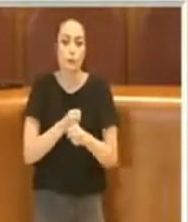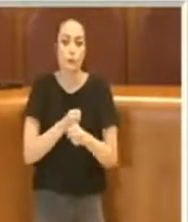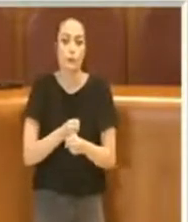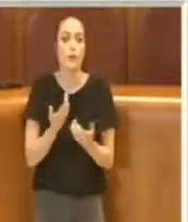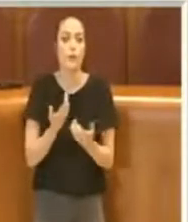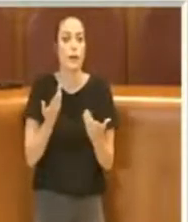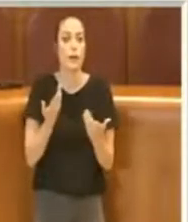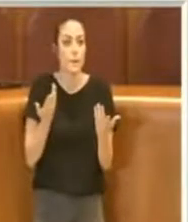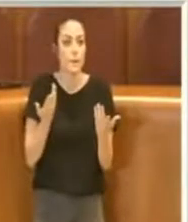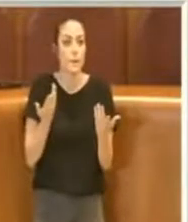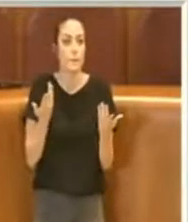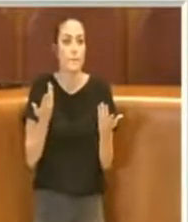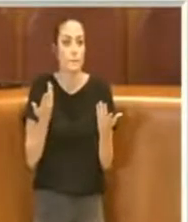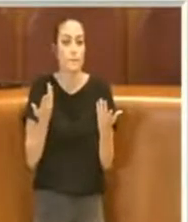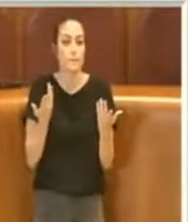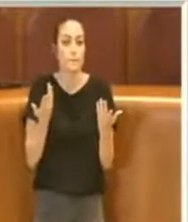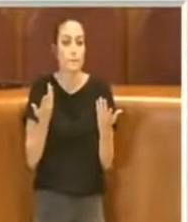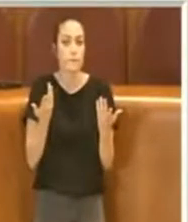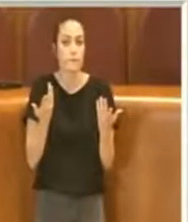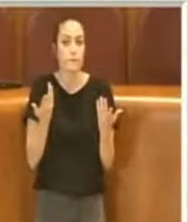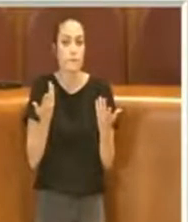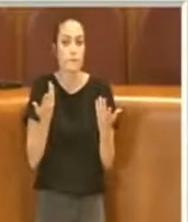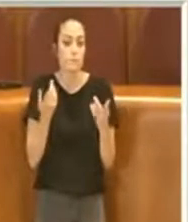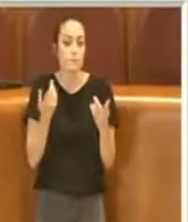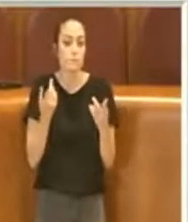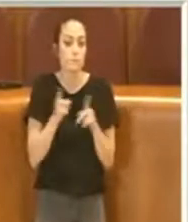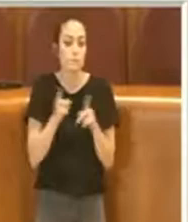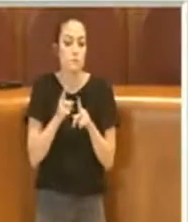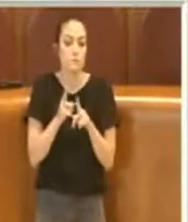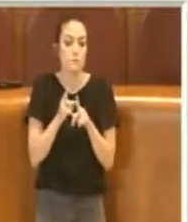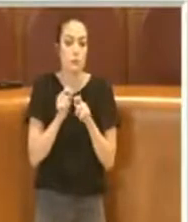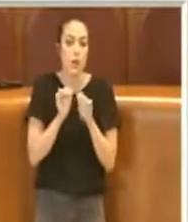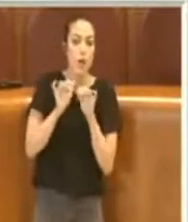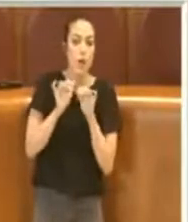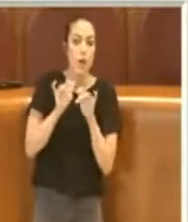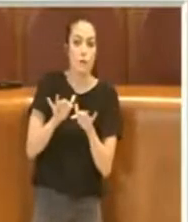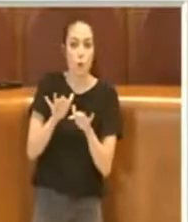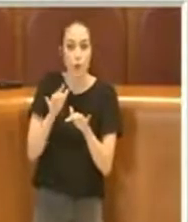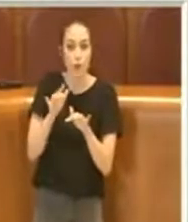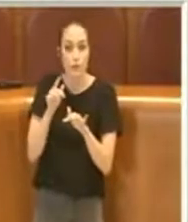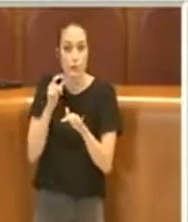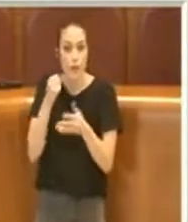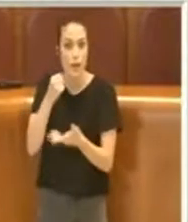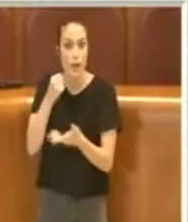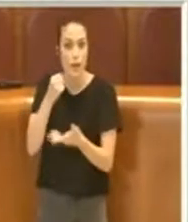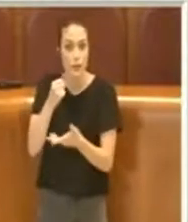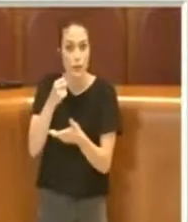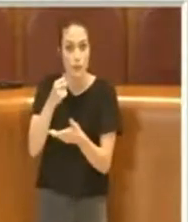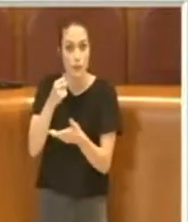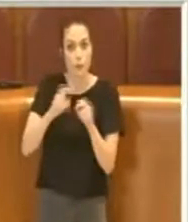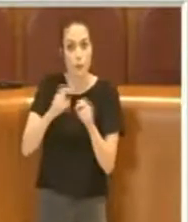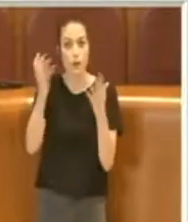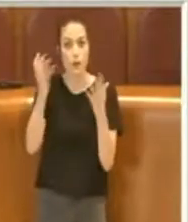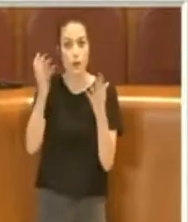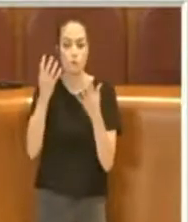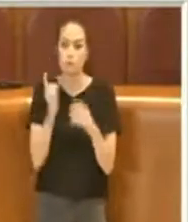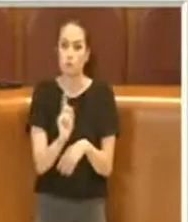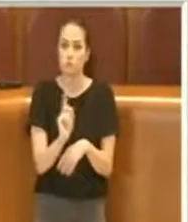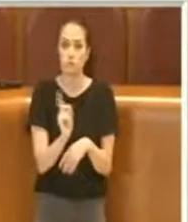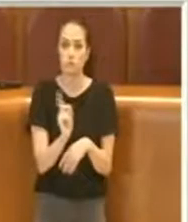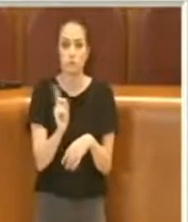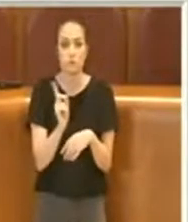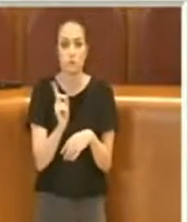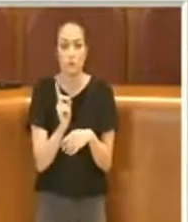ininfluente sul patrimonio artistico e culturale di Roma. Quindi a fronte di una